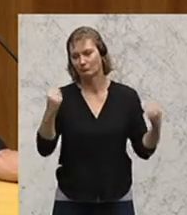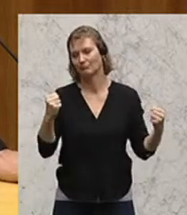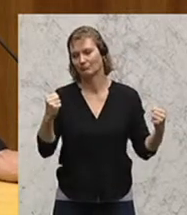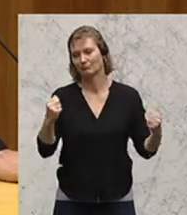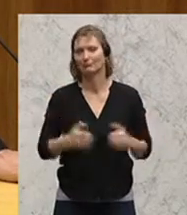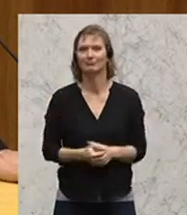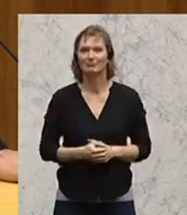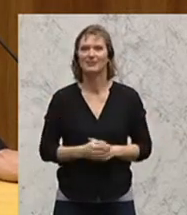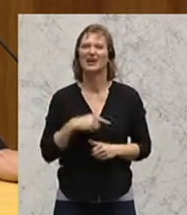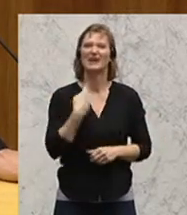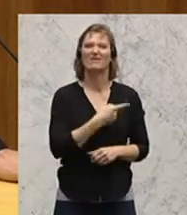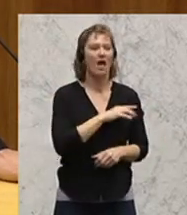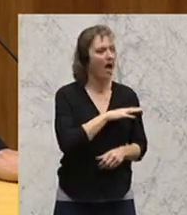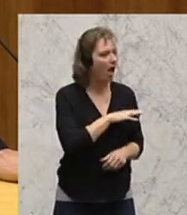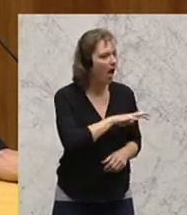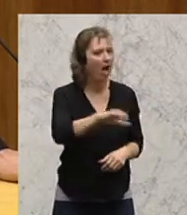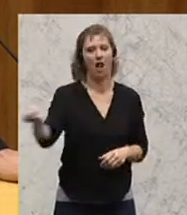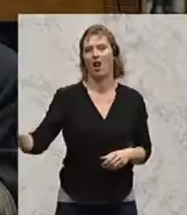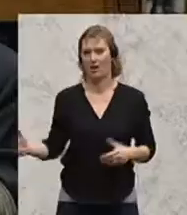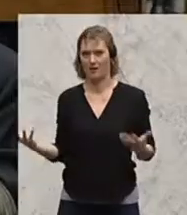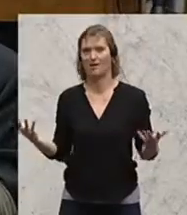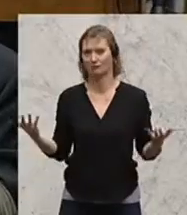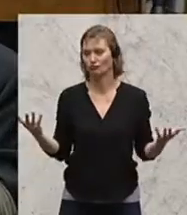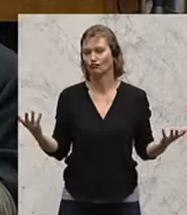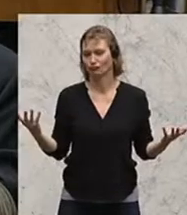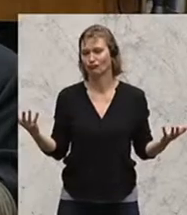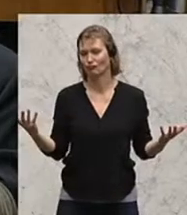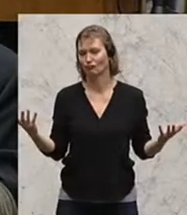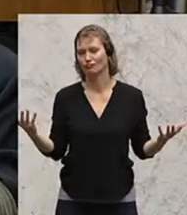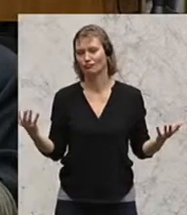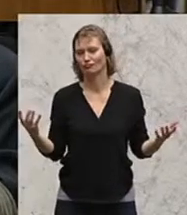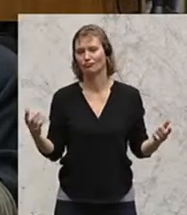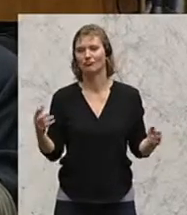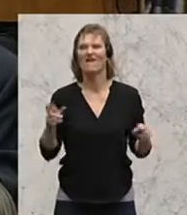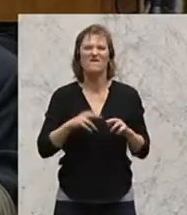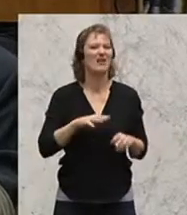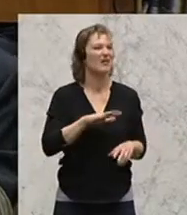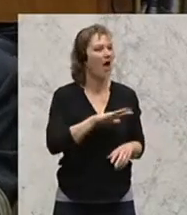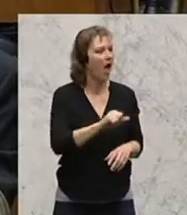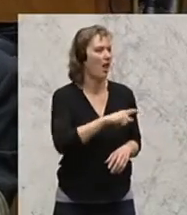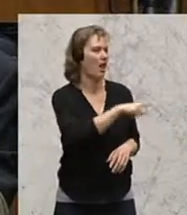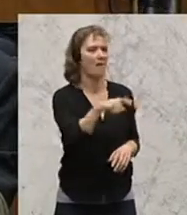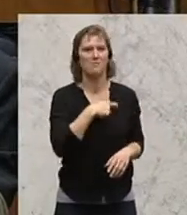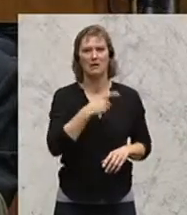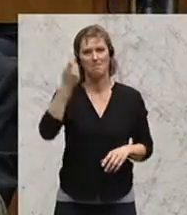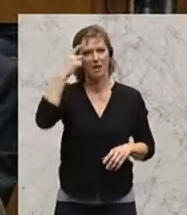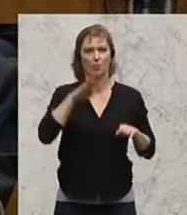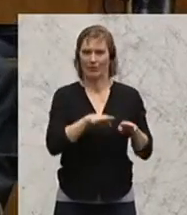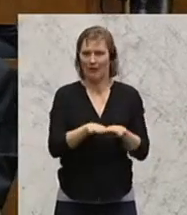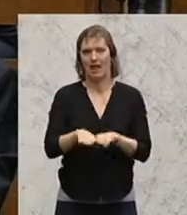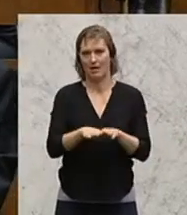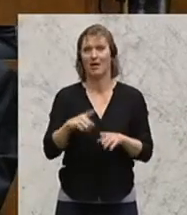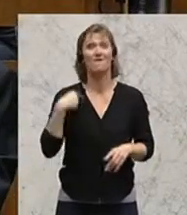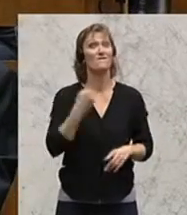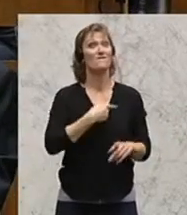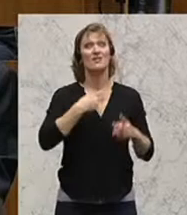Wir sind, glaube ich, alle aus fast allen Fraktionen heute einmal einer Meinung. Da